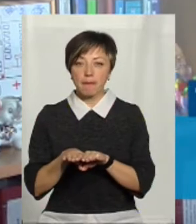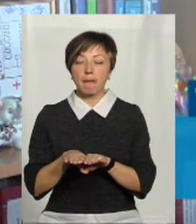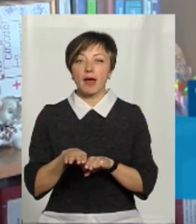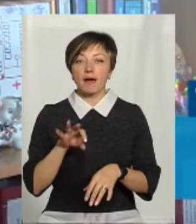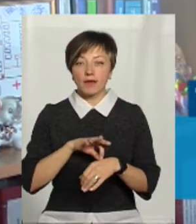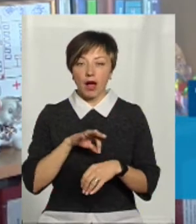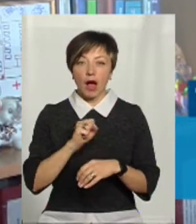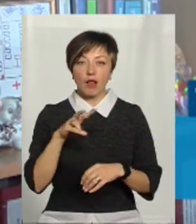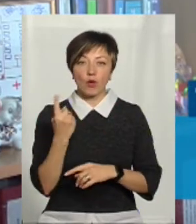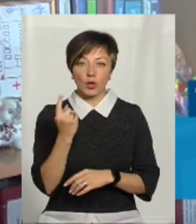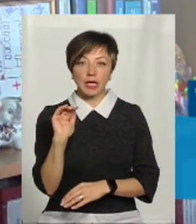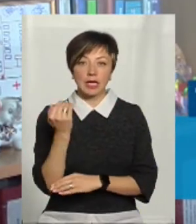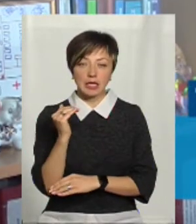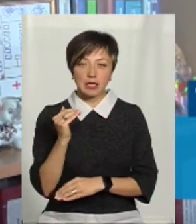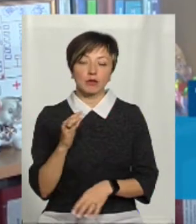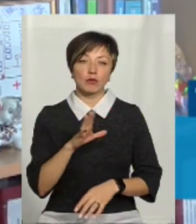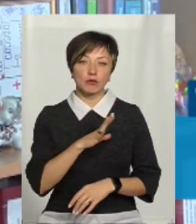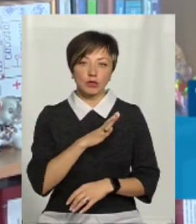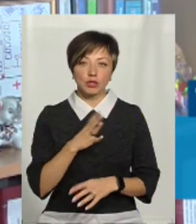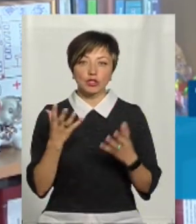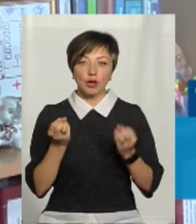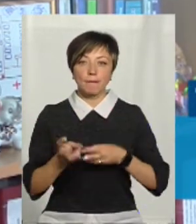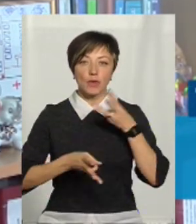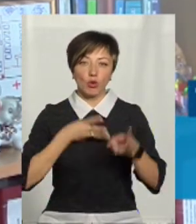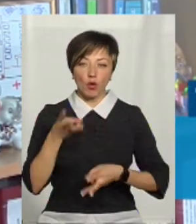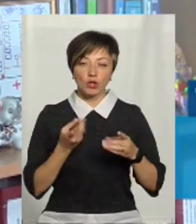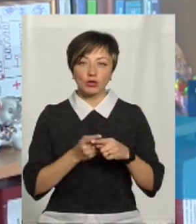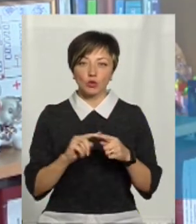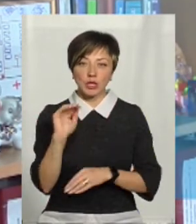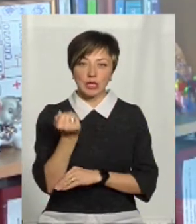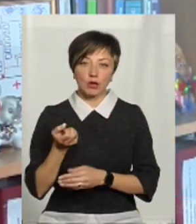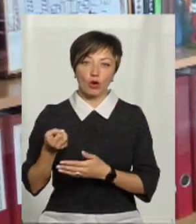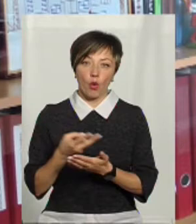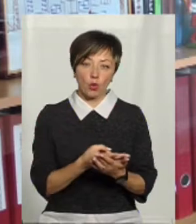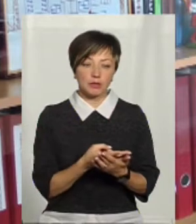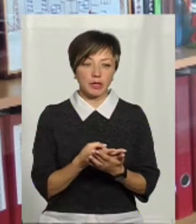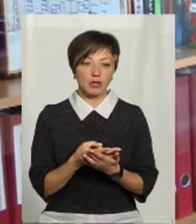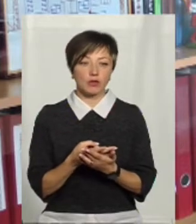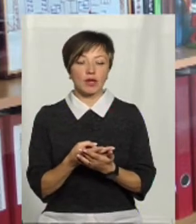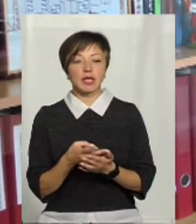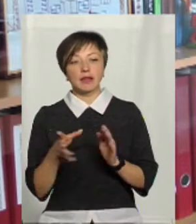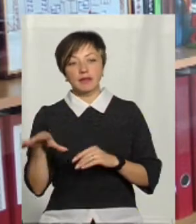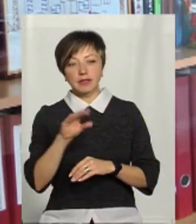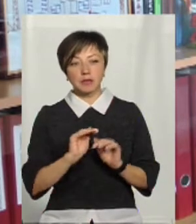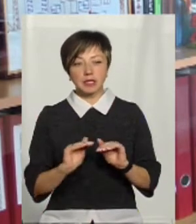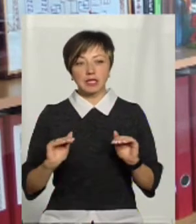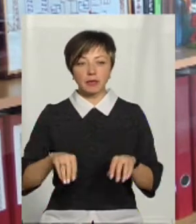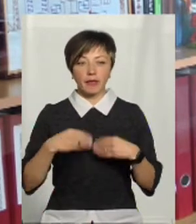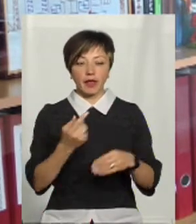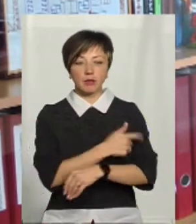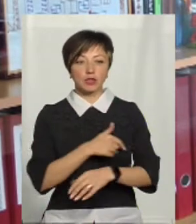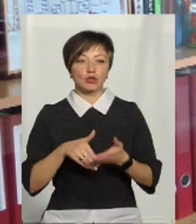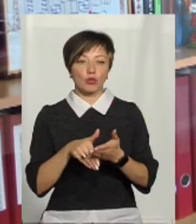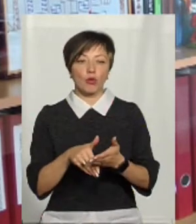але в однієї дитини спостерігалася ще й блювода. Цю дитину ми госпіталізували, всім дітям була надана медична